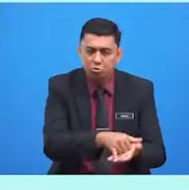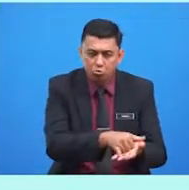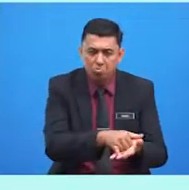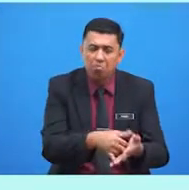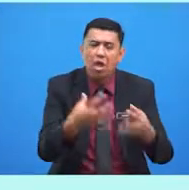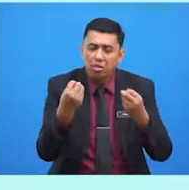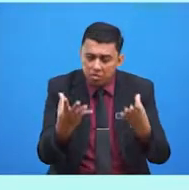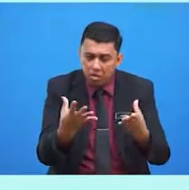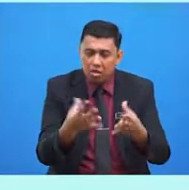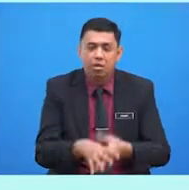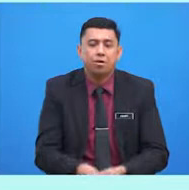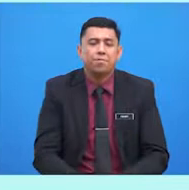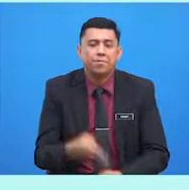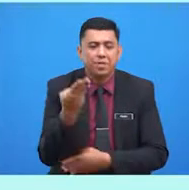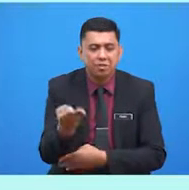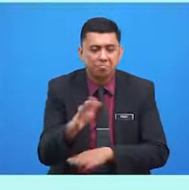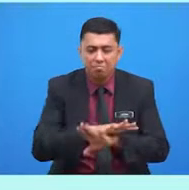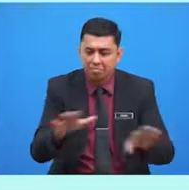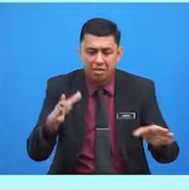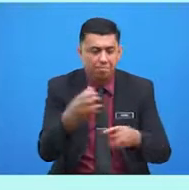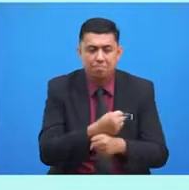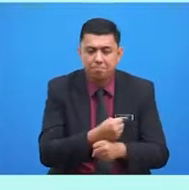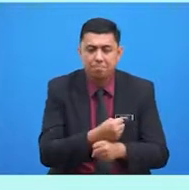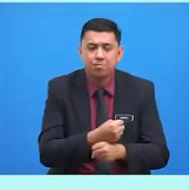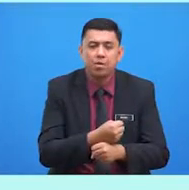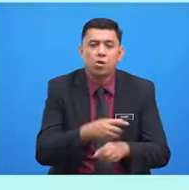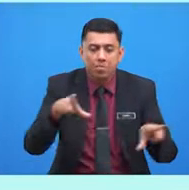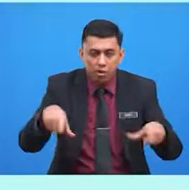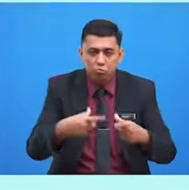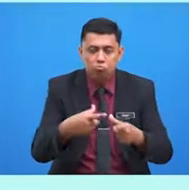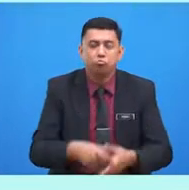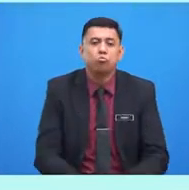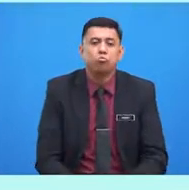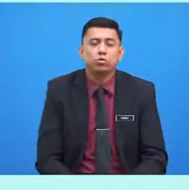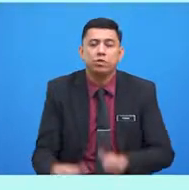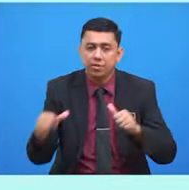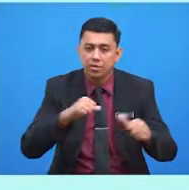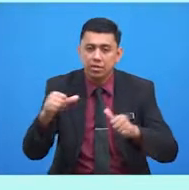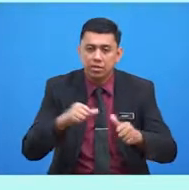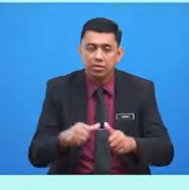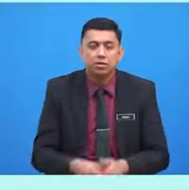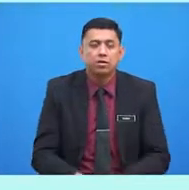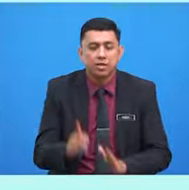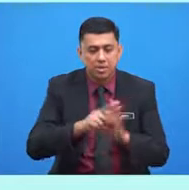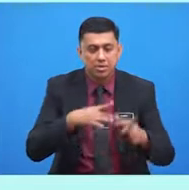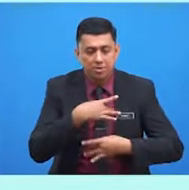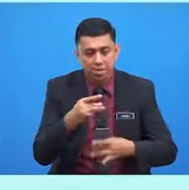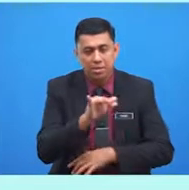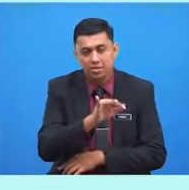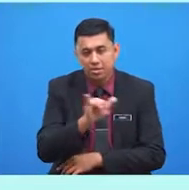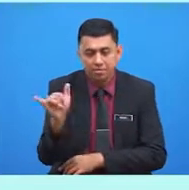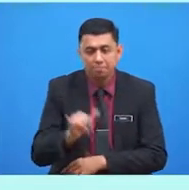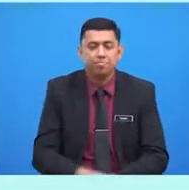membuatkan beliau tidak dapat melakukan aktiviti kegemarannya.